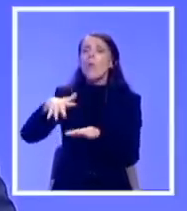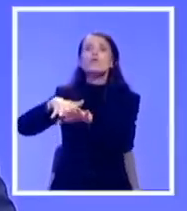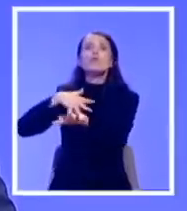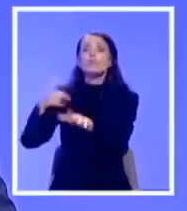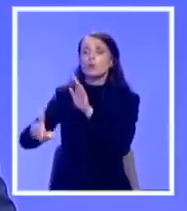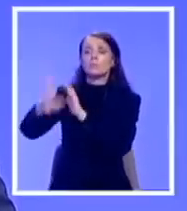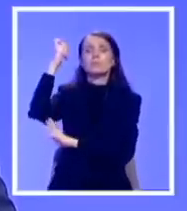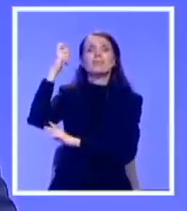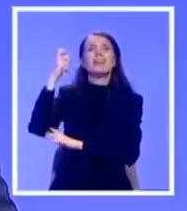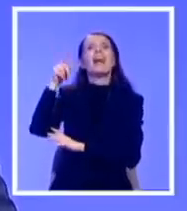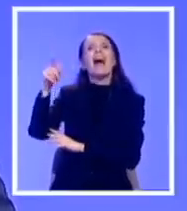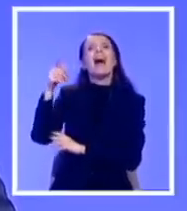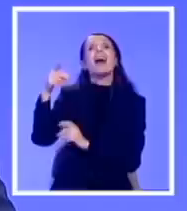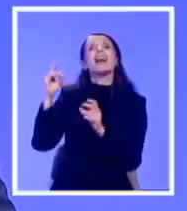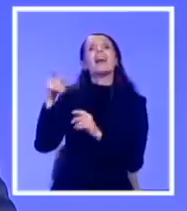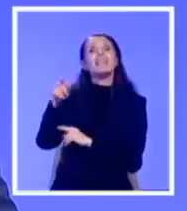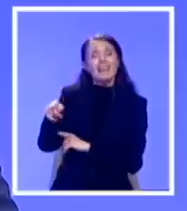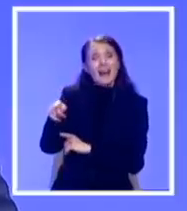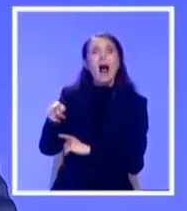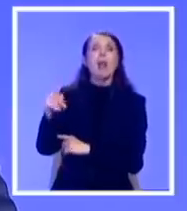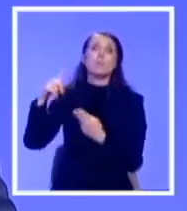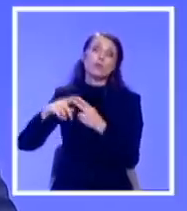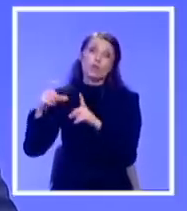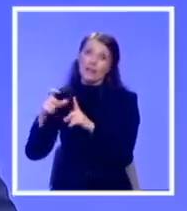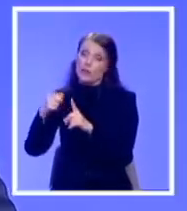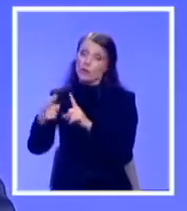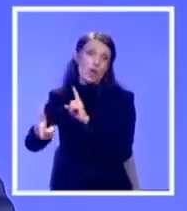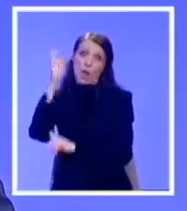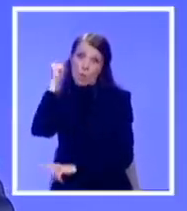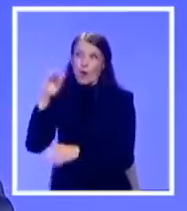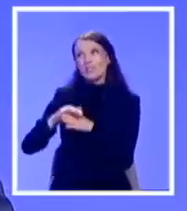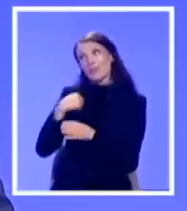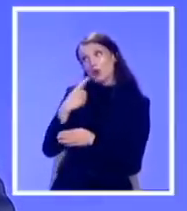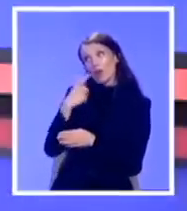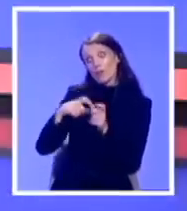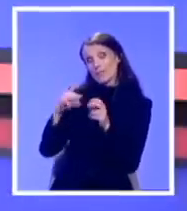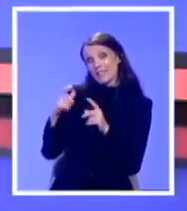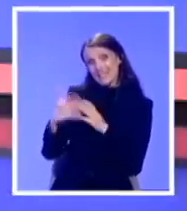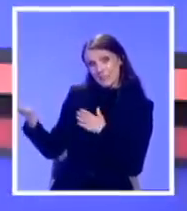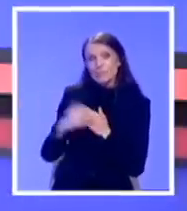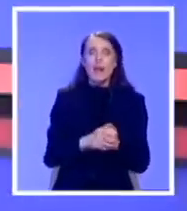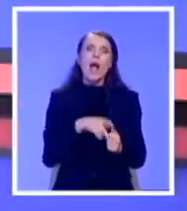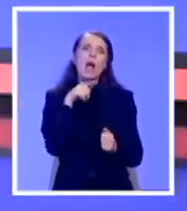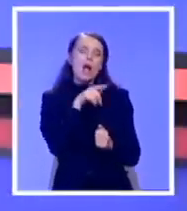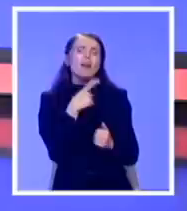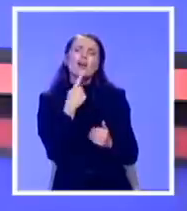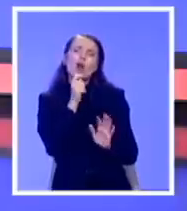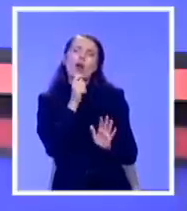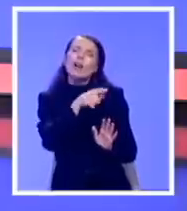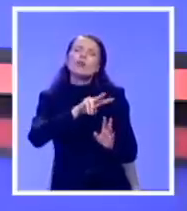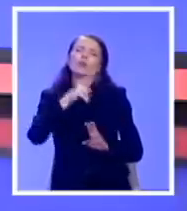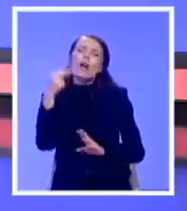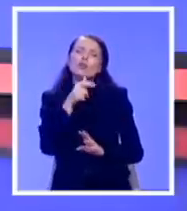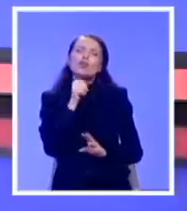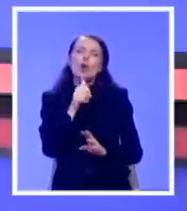Dakle, ubio ga radikal, Puni Šaračić. Izvinjava se što pominje radikale, ali to je također artefakt. Dobro, govorite o istoriji ipak. Pa i ovaj će jednog dana